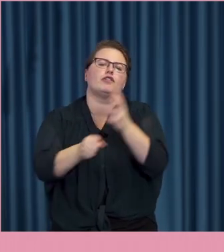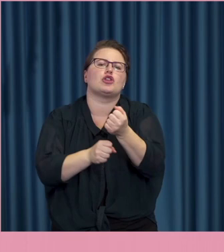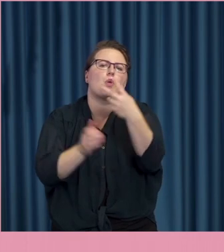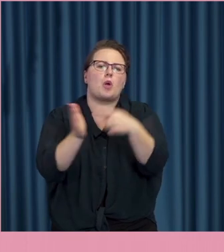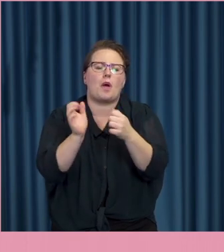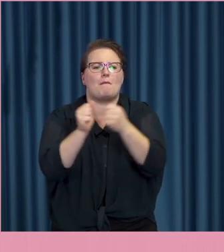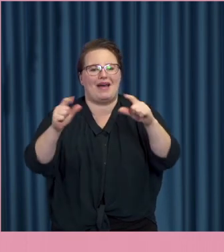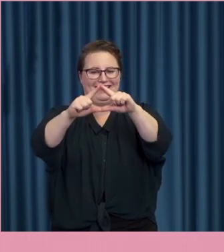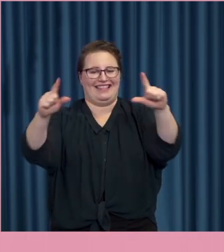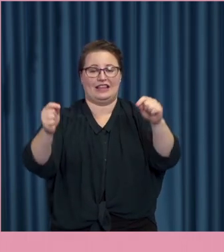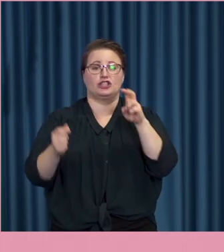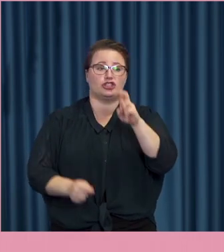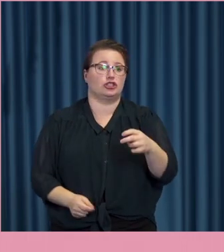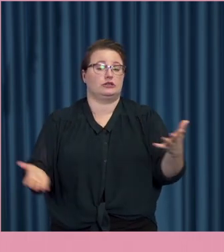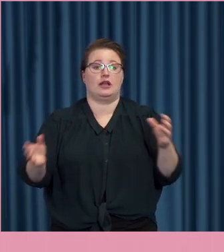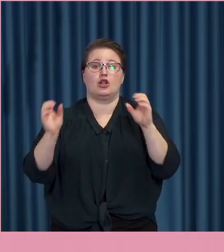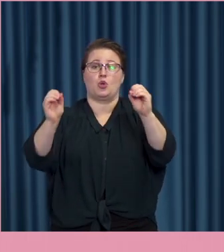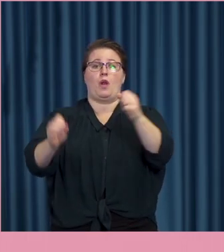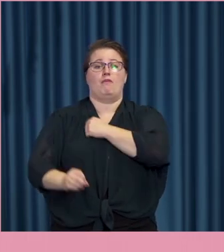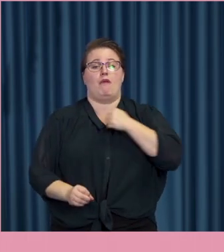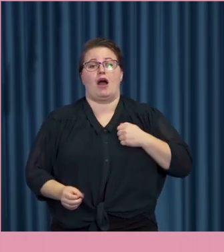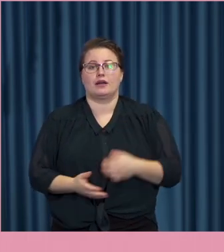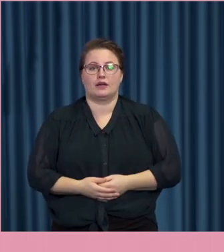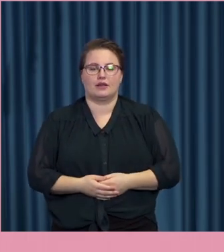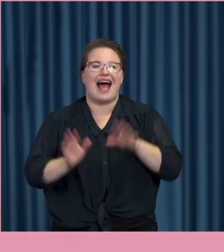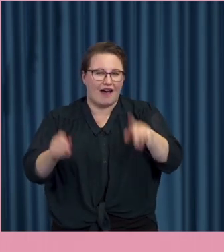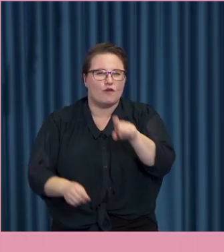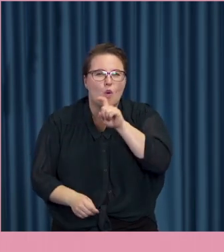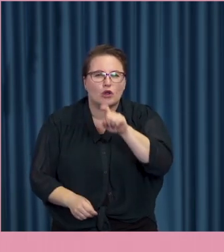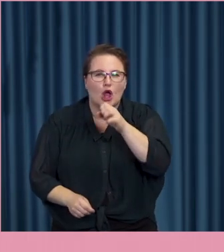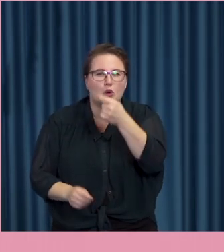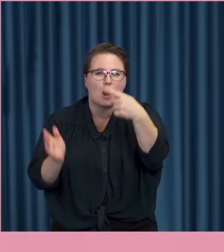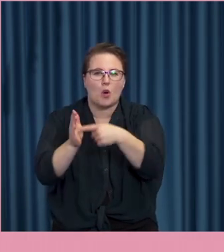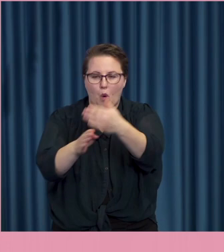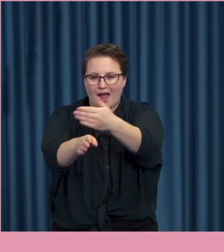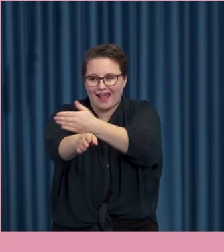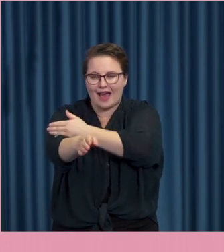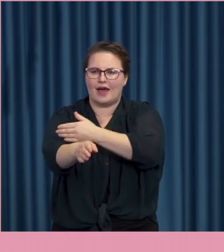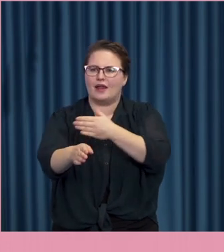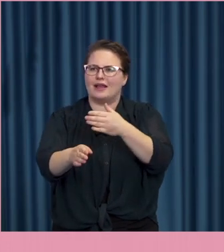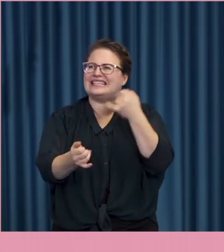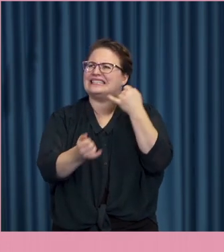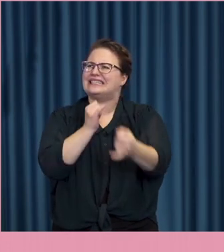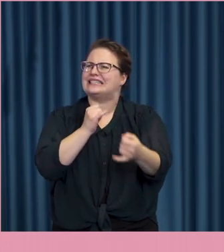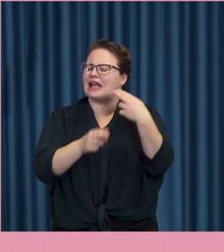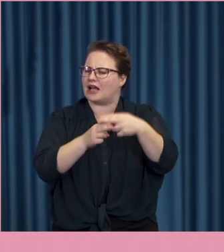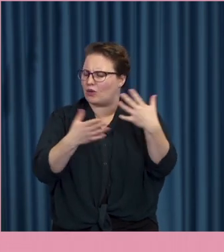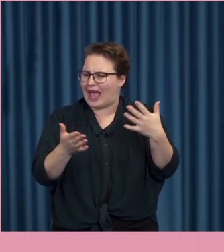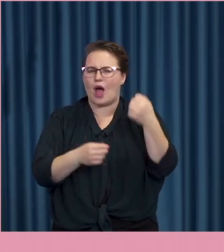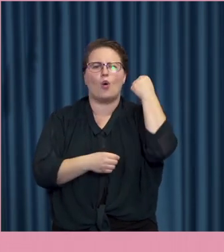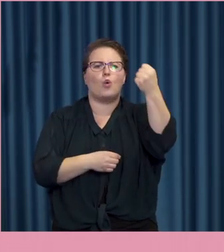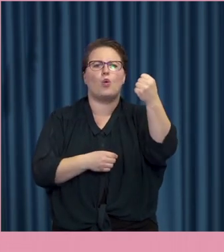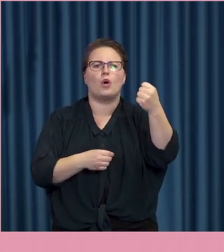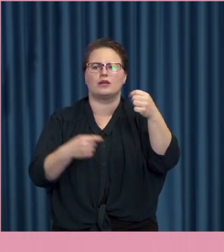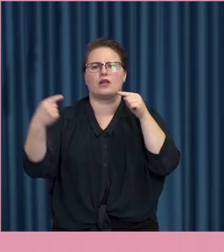visat sig tandlös i praktiken. De åtal som har förts mot, i det fallet, det senaste jag tänker på i ett fall med ett hot mot en